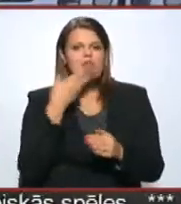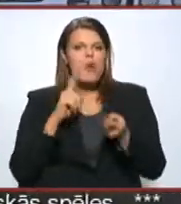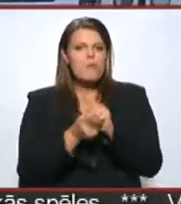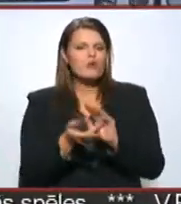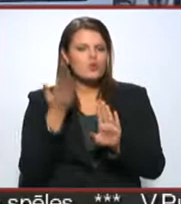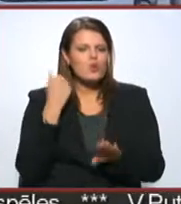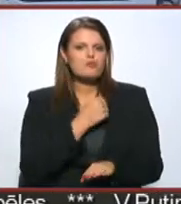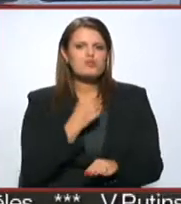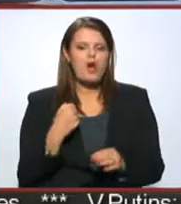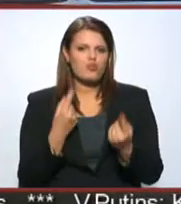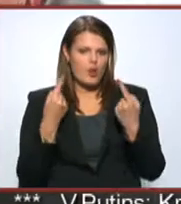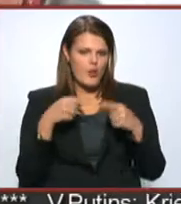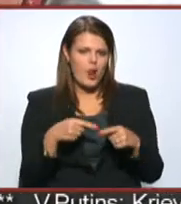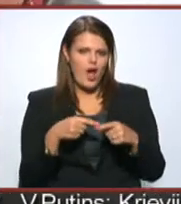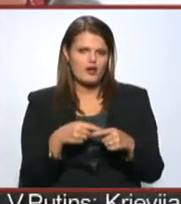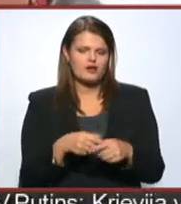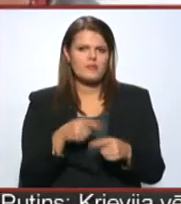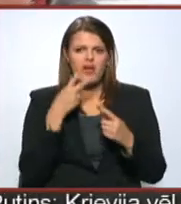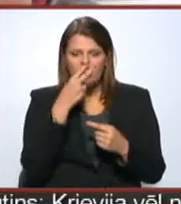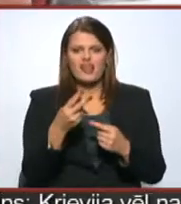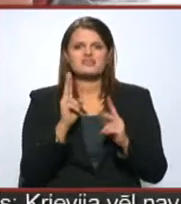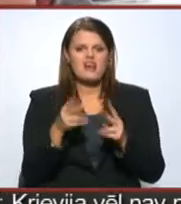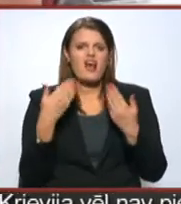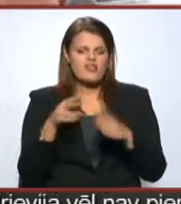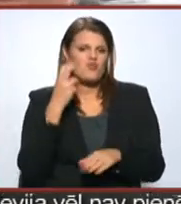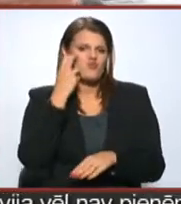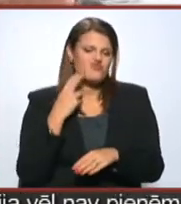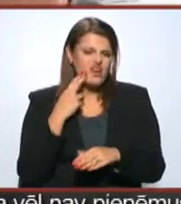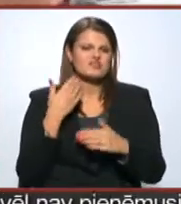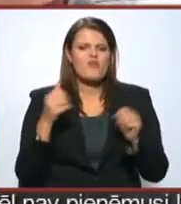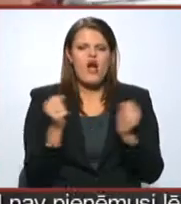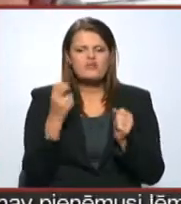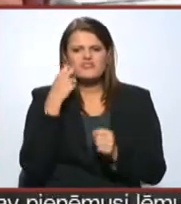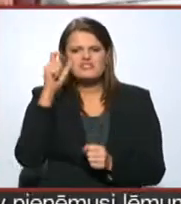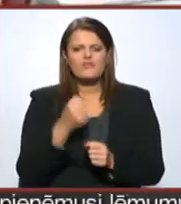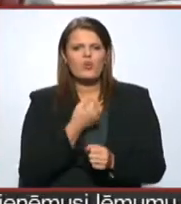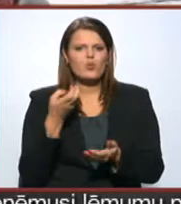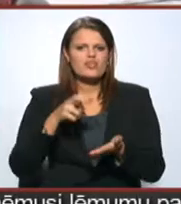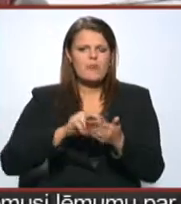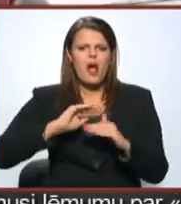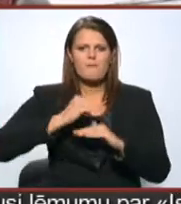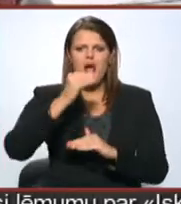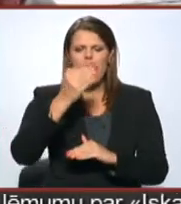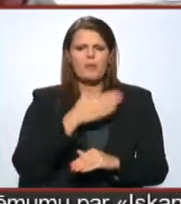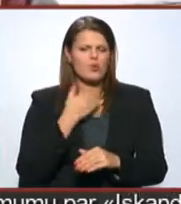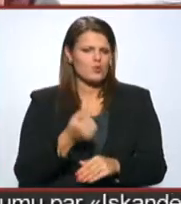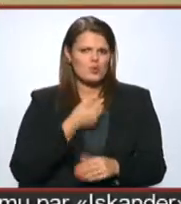kopš padomju laikiem. Veci kā jau veci, kļuvuši augsti, vecini cilvēkiņi grūti iekāpti un augsti pakāpienīgi.